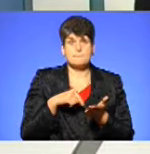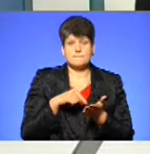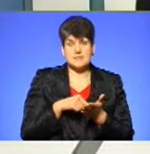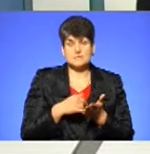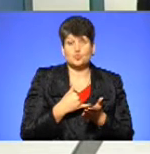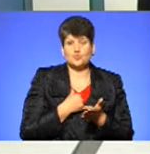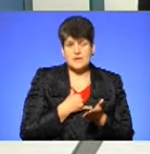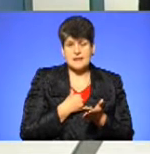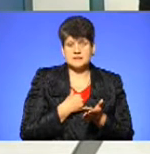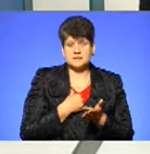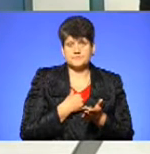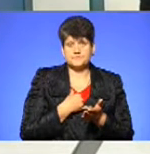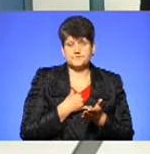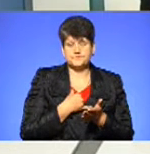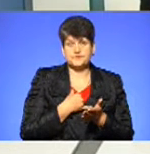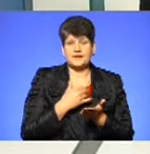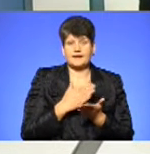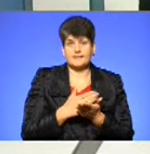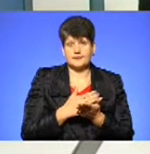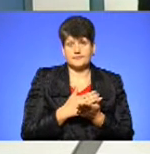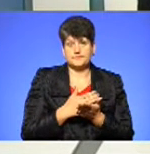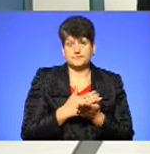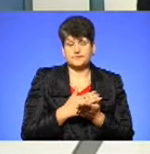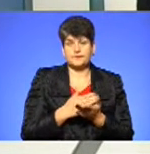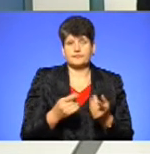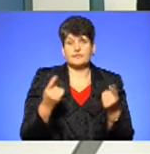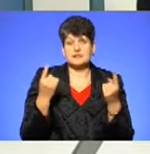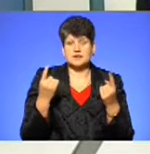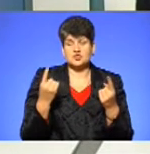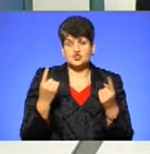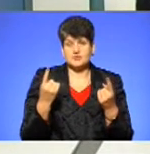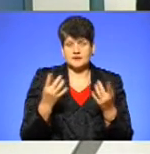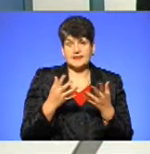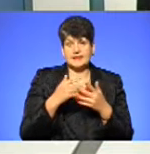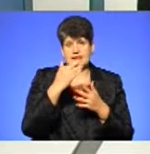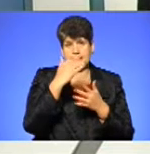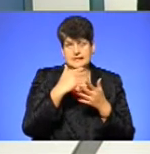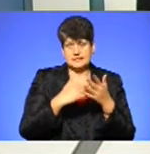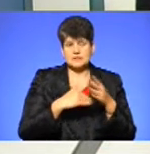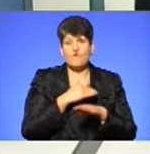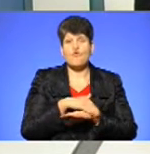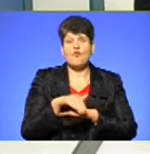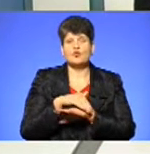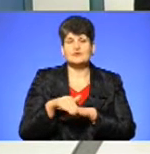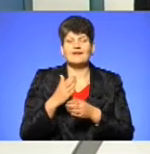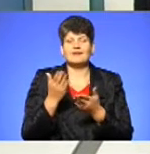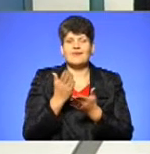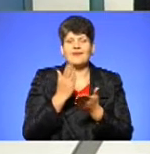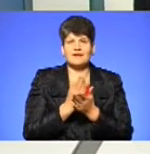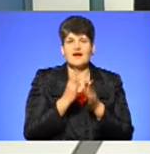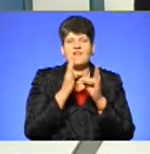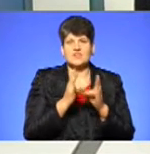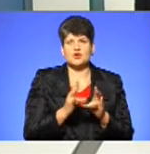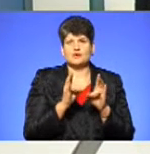нас є значні кількість переліків, вулиць, де є аварійно-небезпечні ділянки